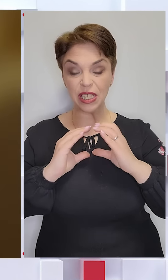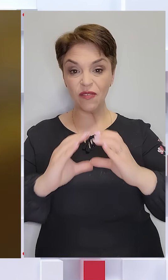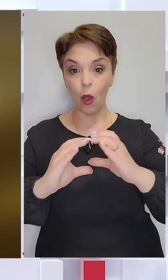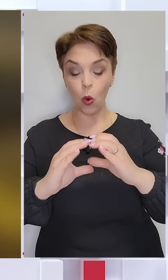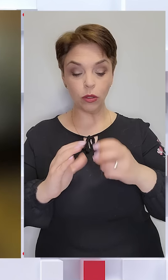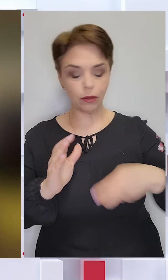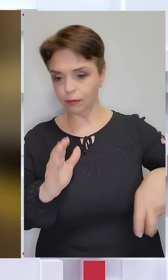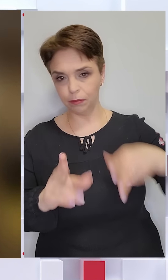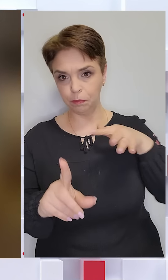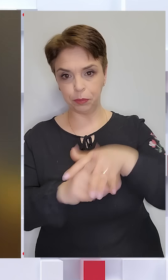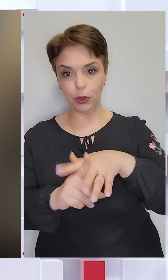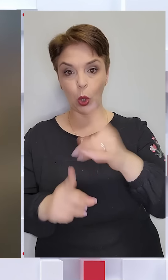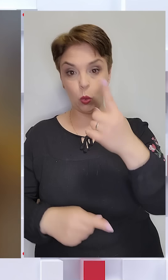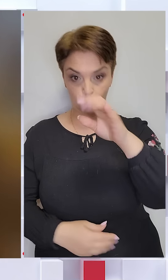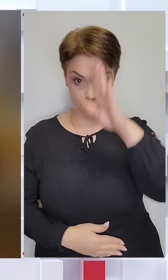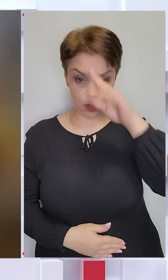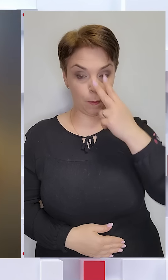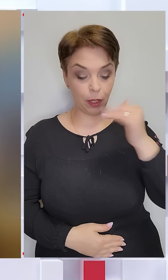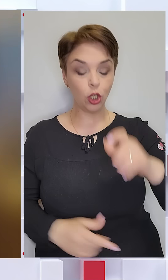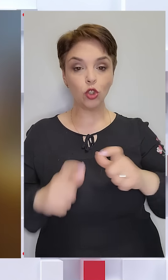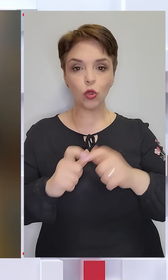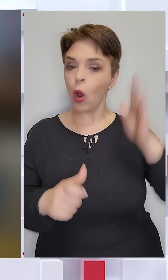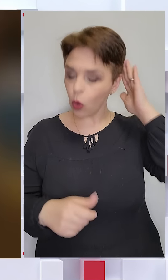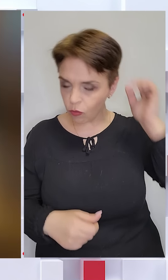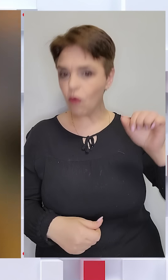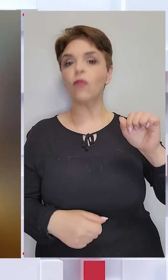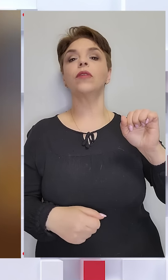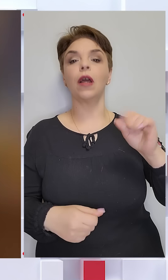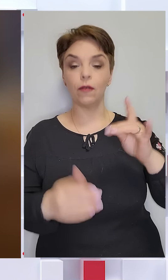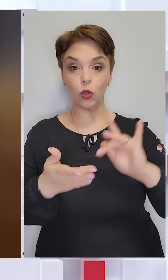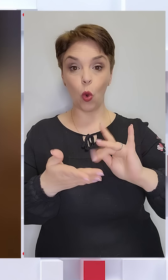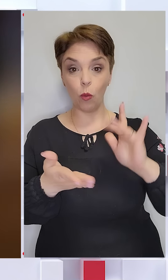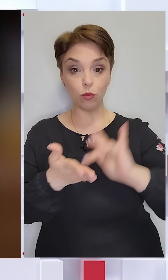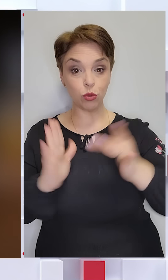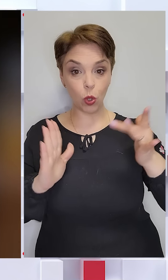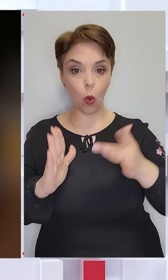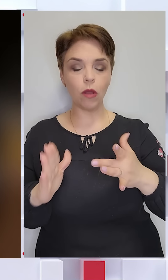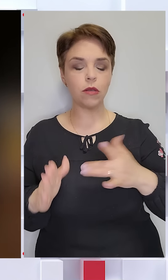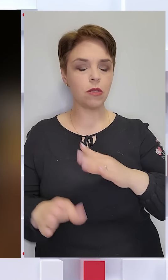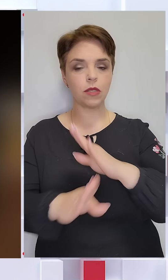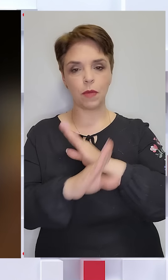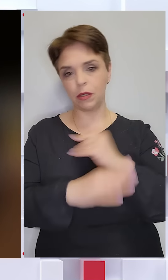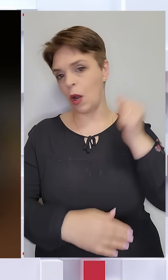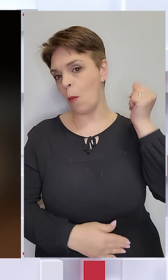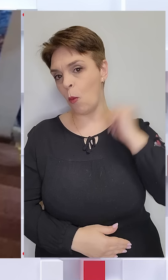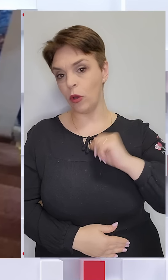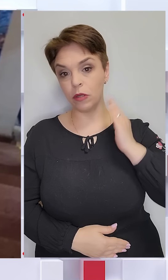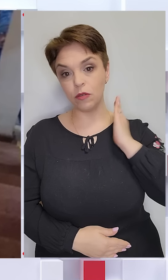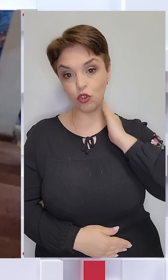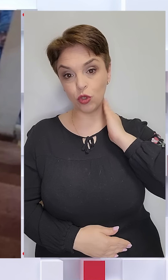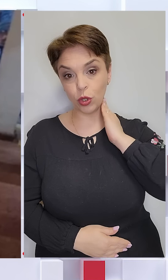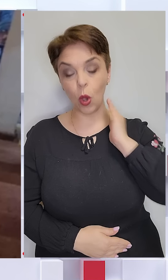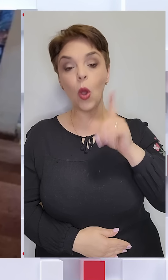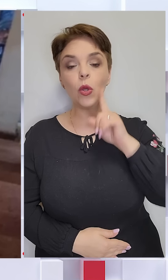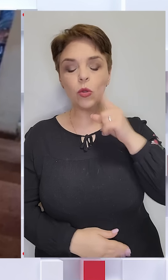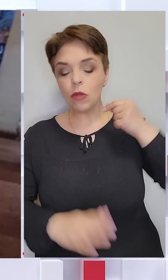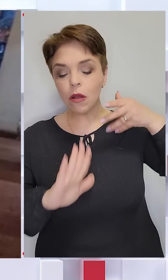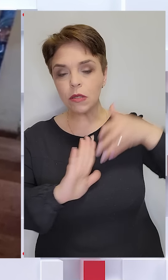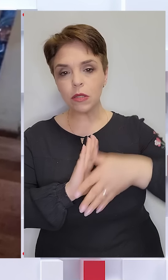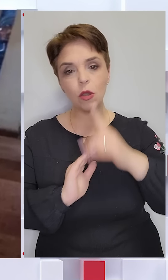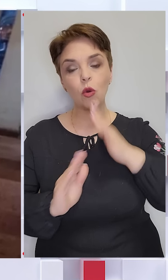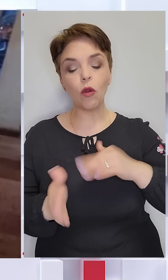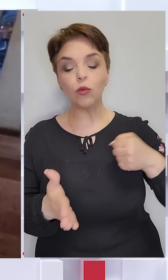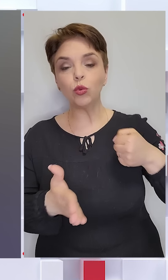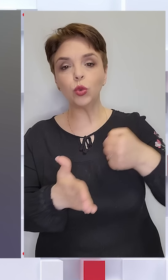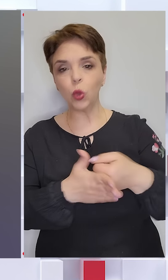накинувся на одного із підлітків. Школяр головою вдарився об скло та дістав смертельний поріс у шию. Юнак з тій кров'ю